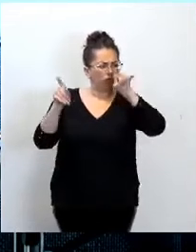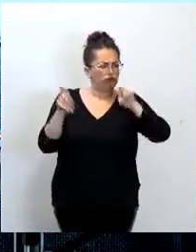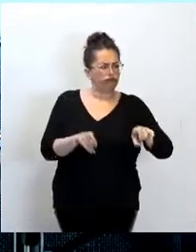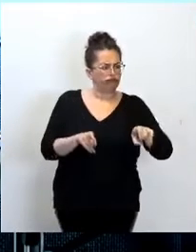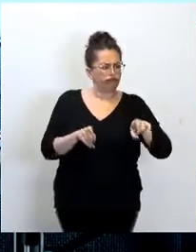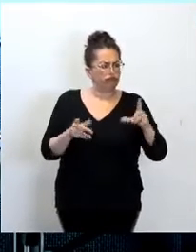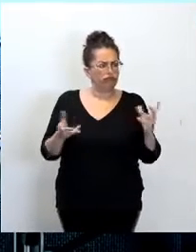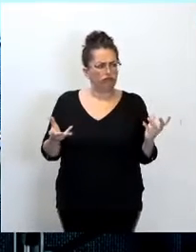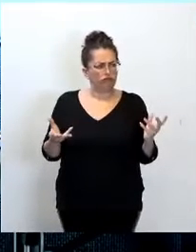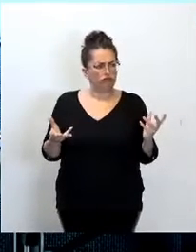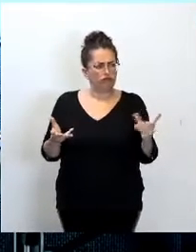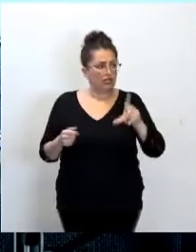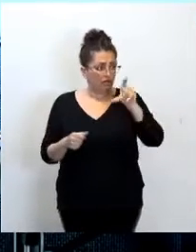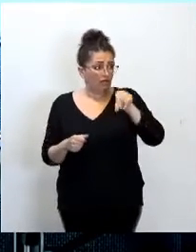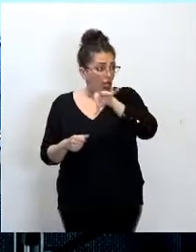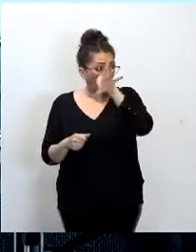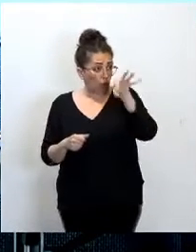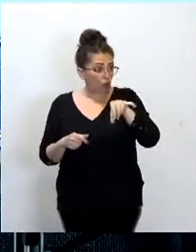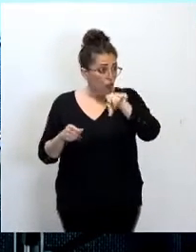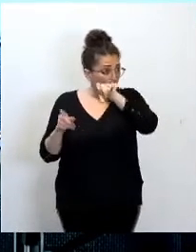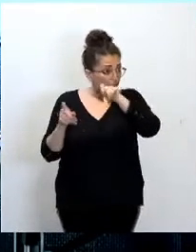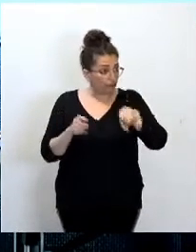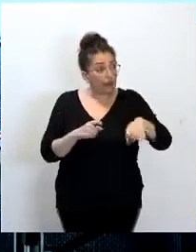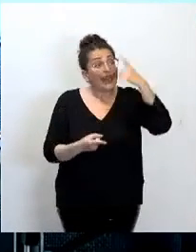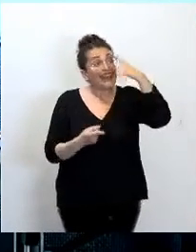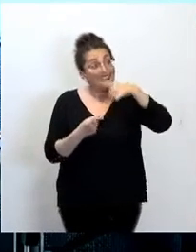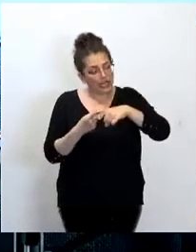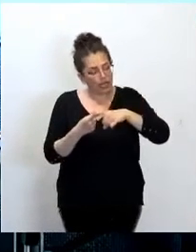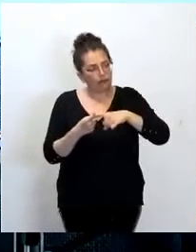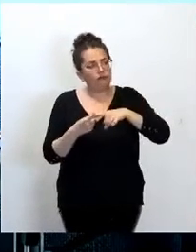moins 20% pour le budget participatif.